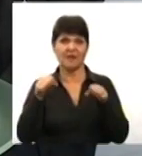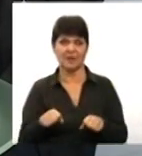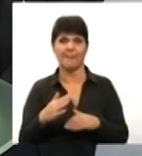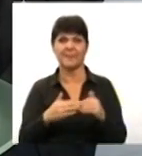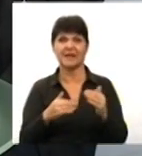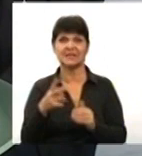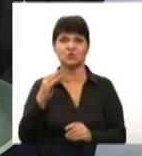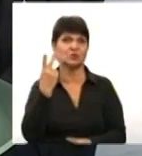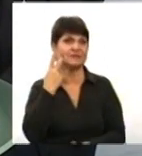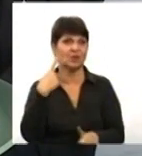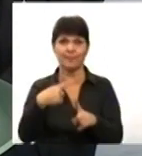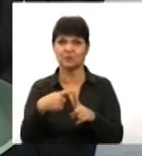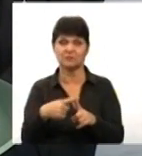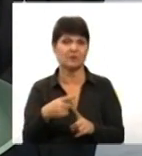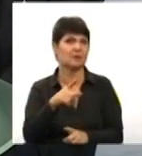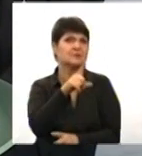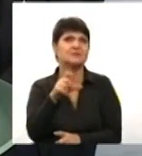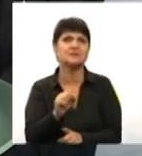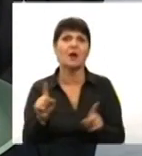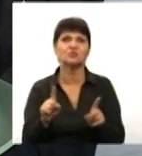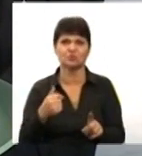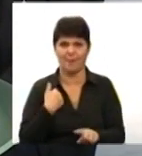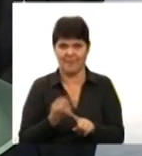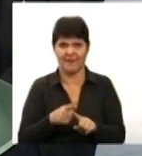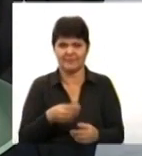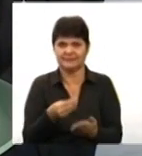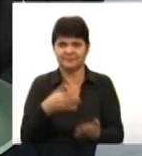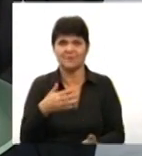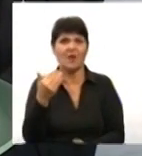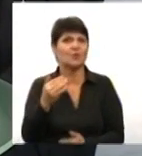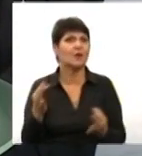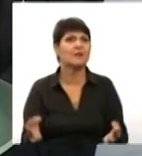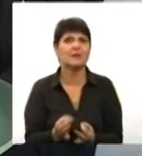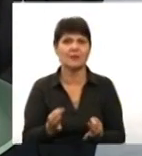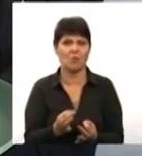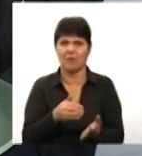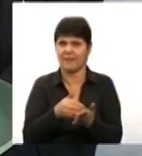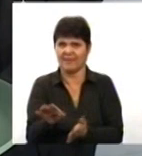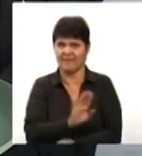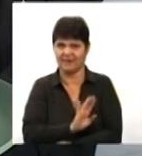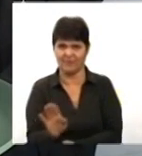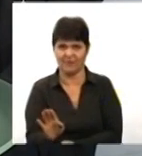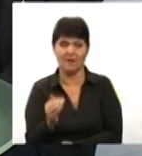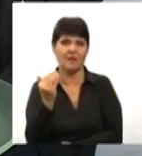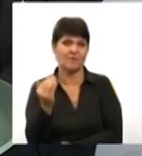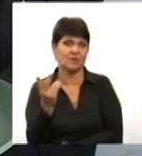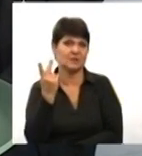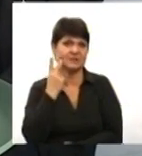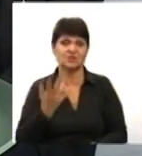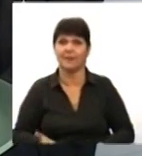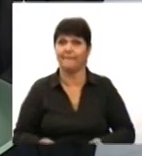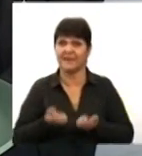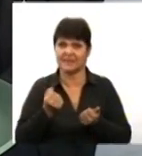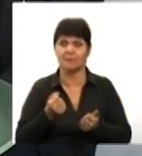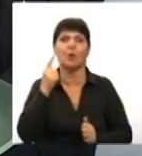позитивна, за що ми її цінуємо дійсно. Тому що вони ніколи не кажуть, не відмовляють, завжди підтримують. Ну,